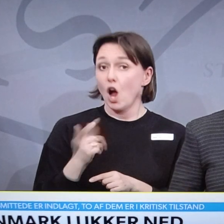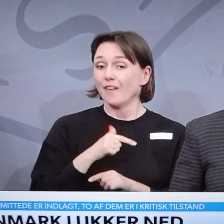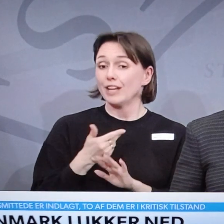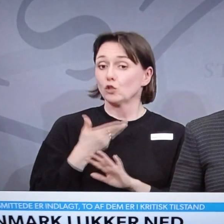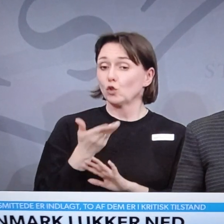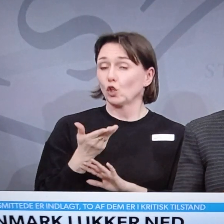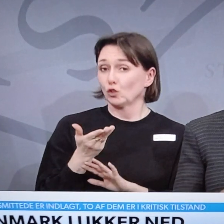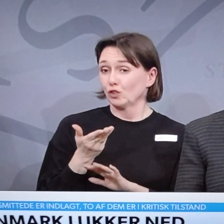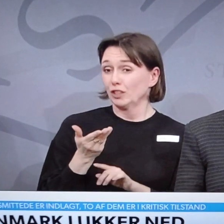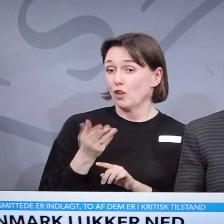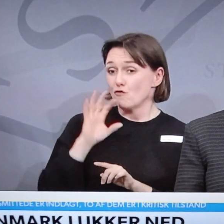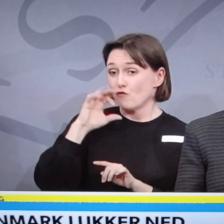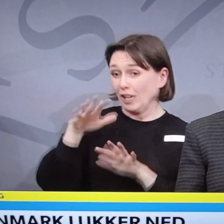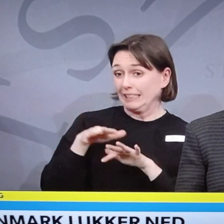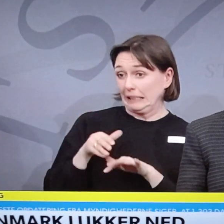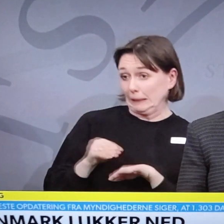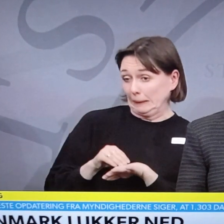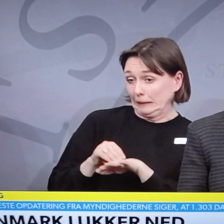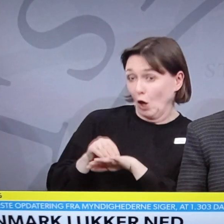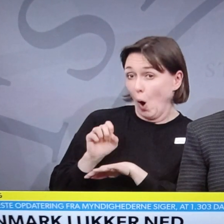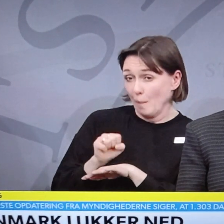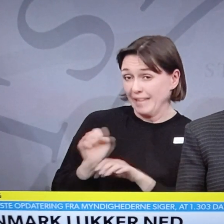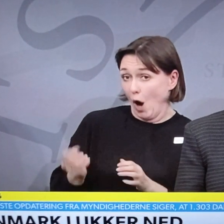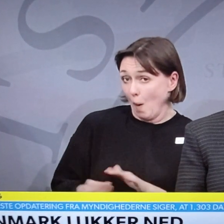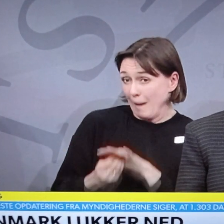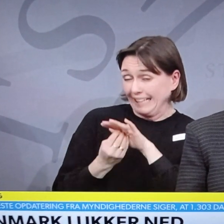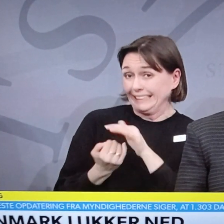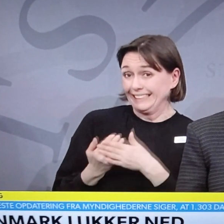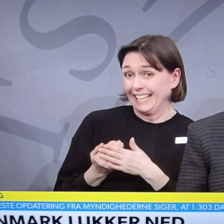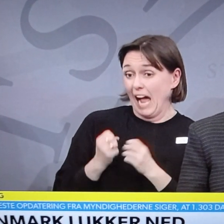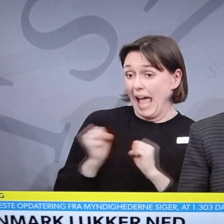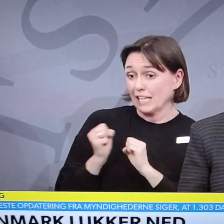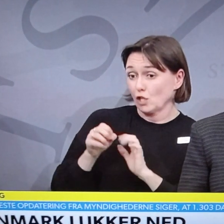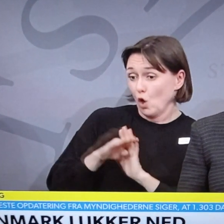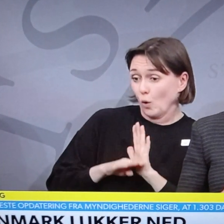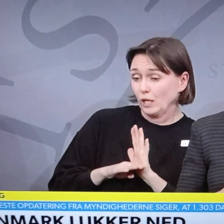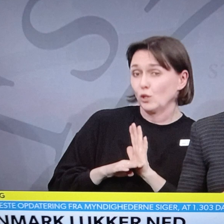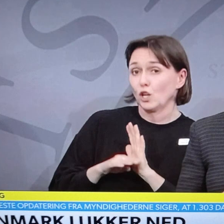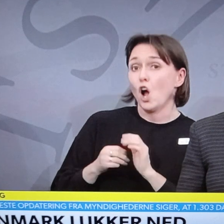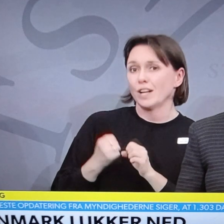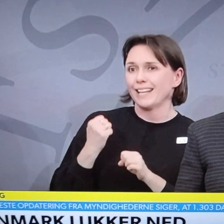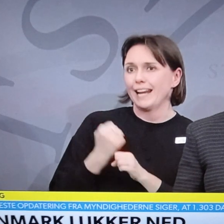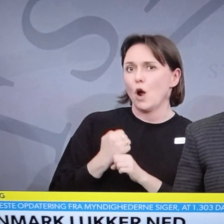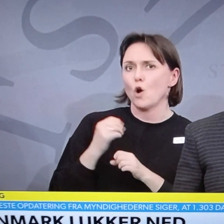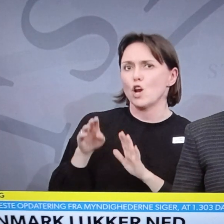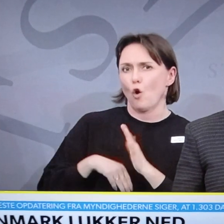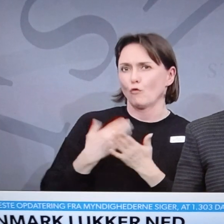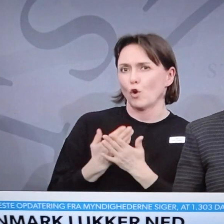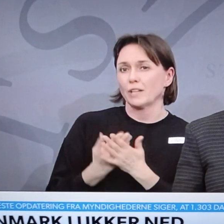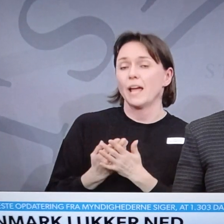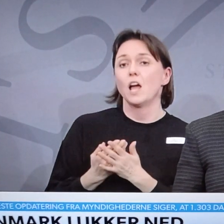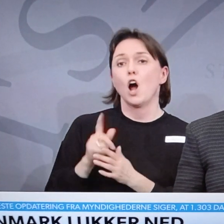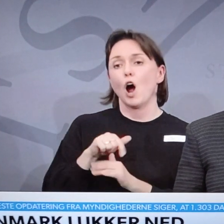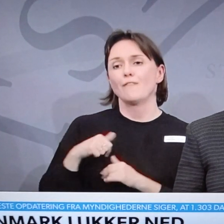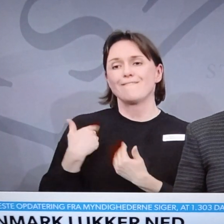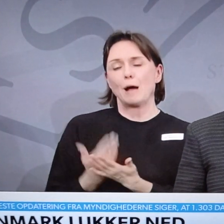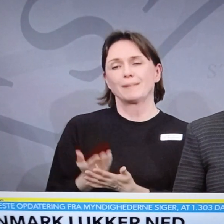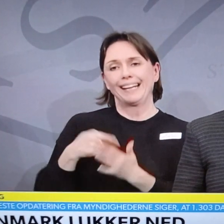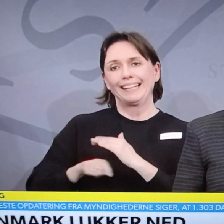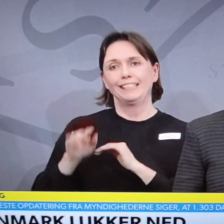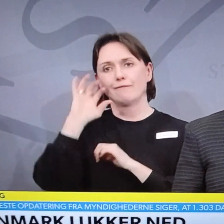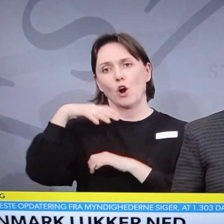...opbakningen i første omgang til hastelovgivningen og efterfølgende til lovforslaget. Og det fremsættes fra Folketinget allerede i morgen.